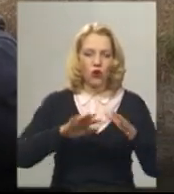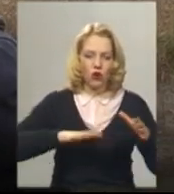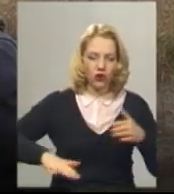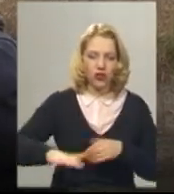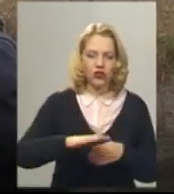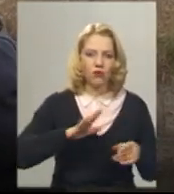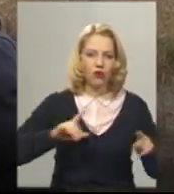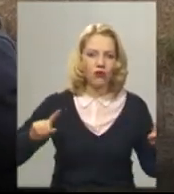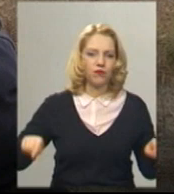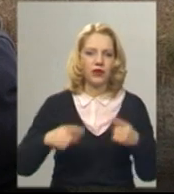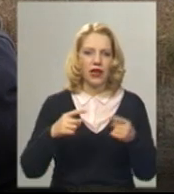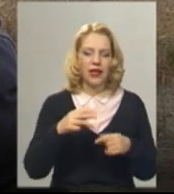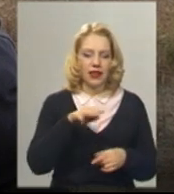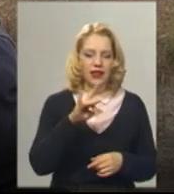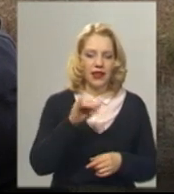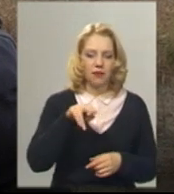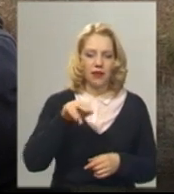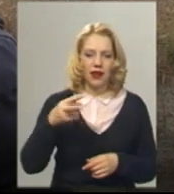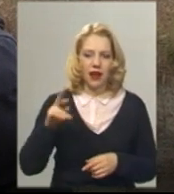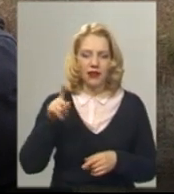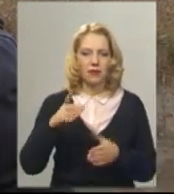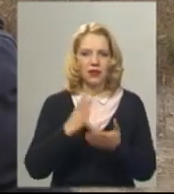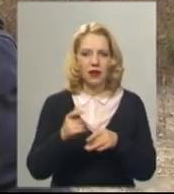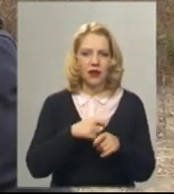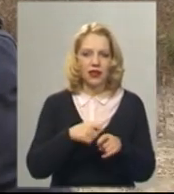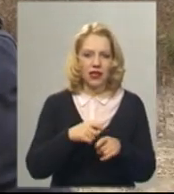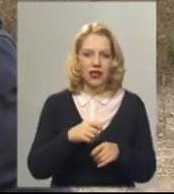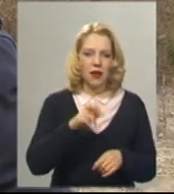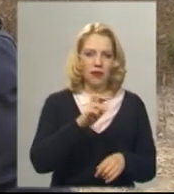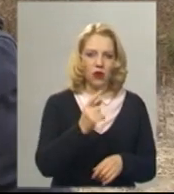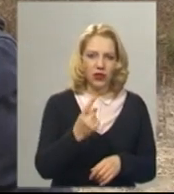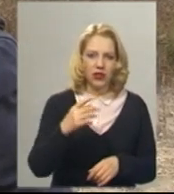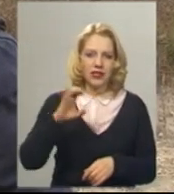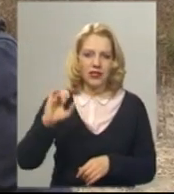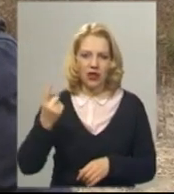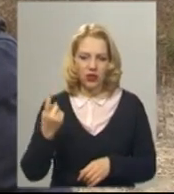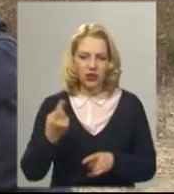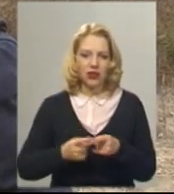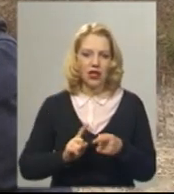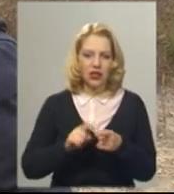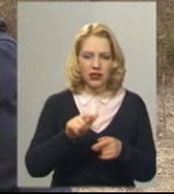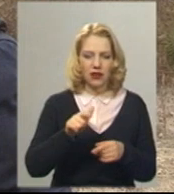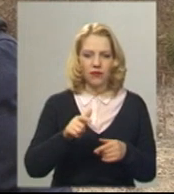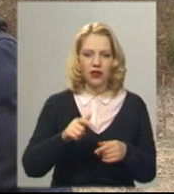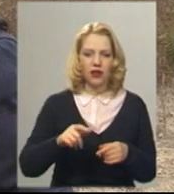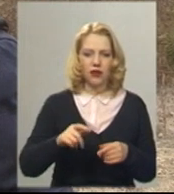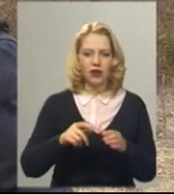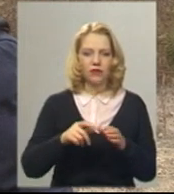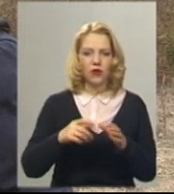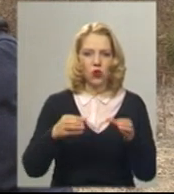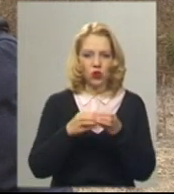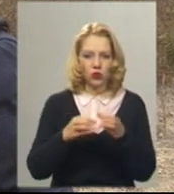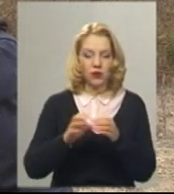трипільцями. Зокрема, там трапляються матеріали етапу Б1 та етапу С2 заброшального періоду трипільської культури, саме Гордонежської групи.